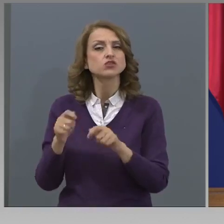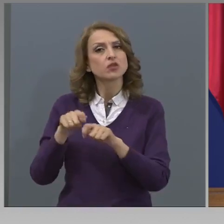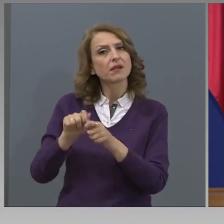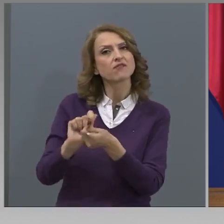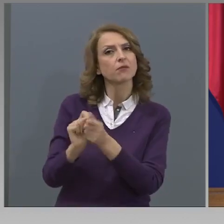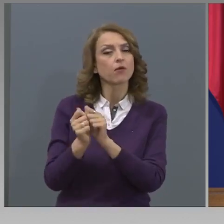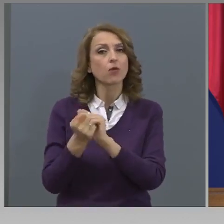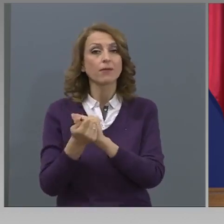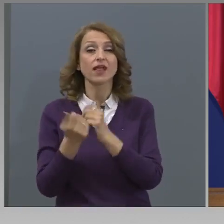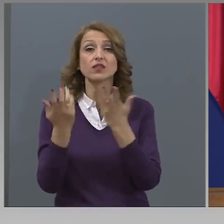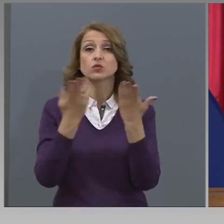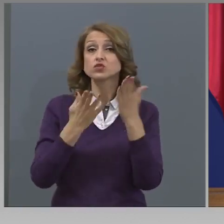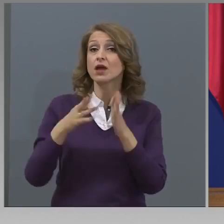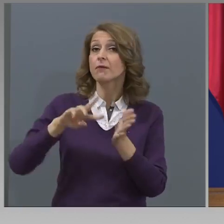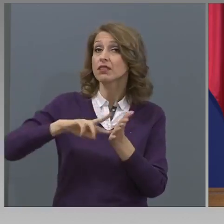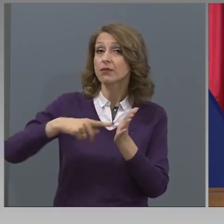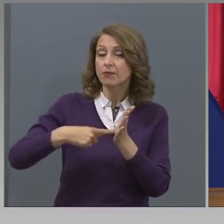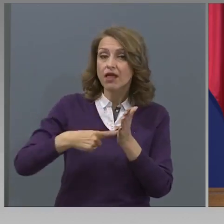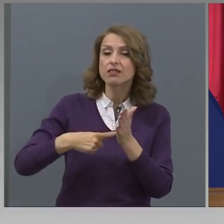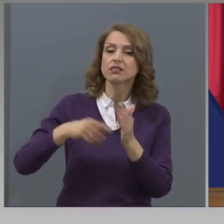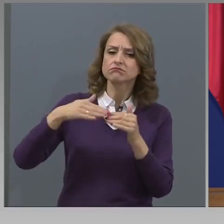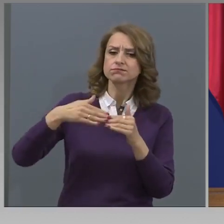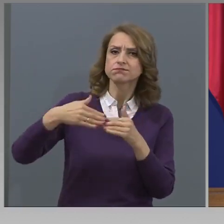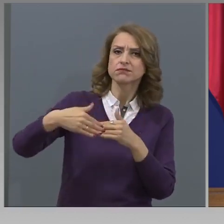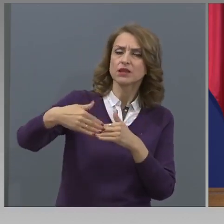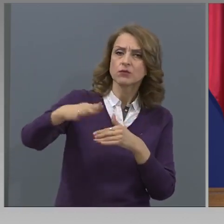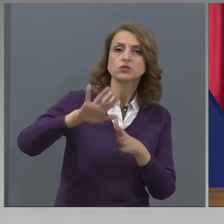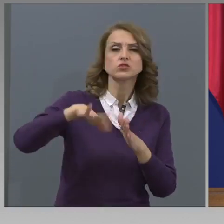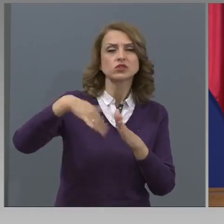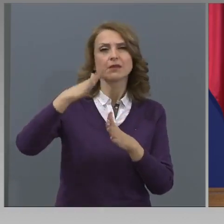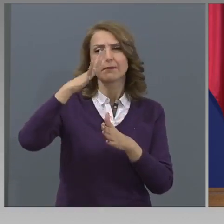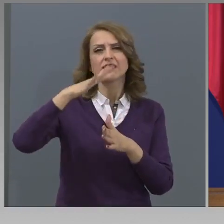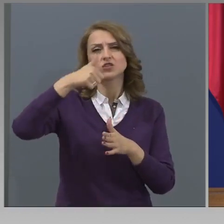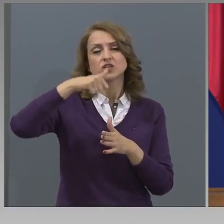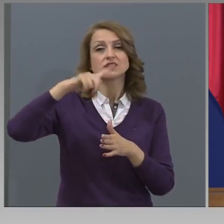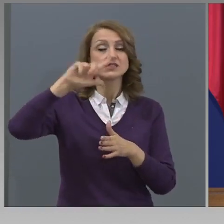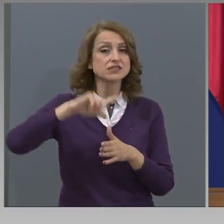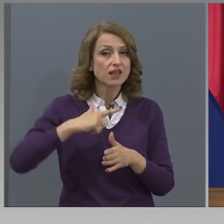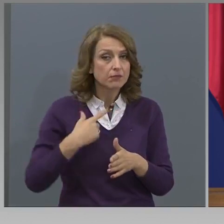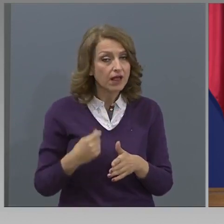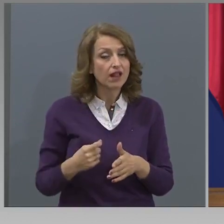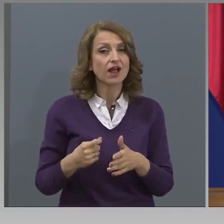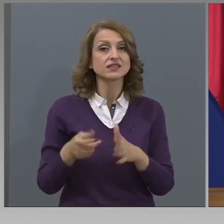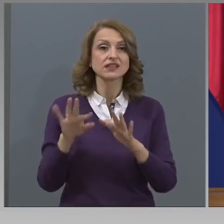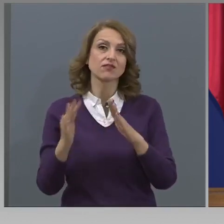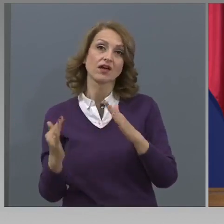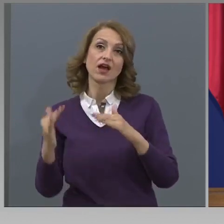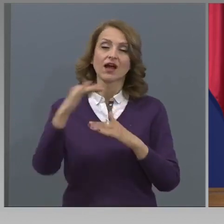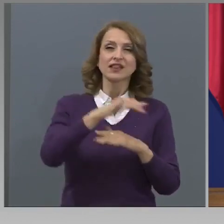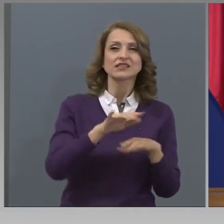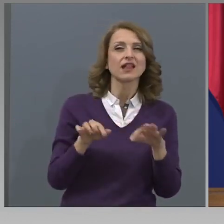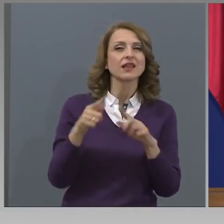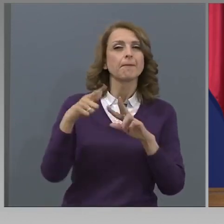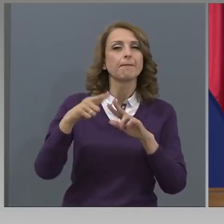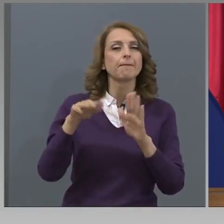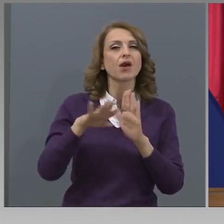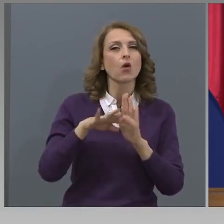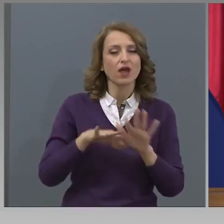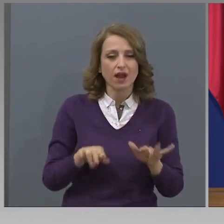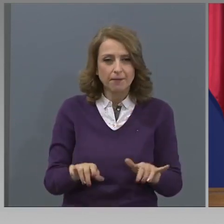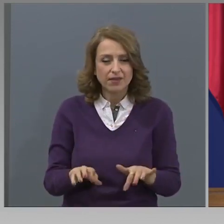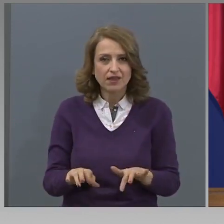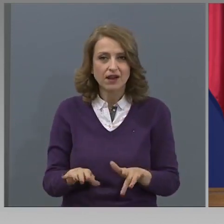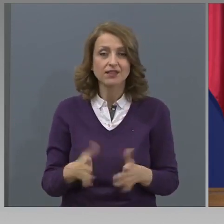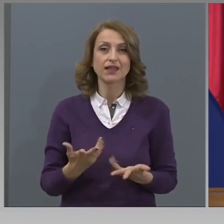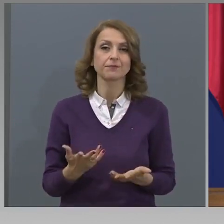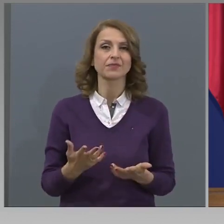наредбата за учебния план да продължи и след 5-ти, 6-ти, 7-ти клас, след това да се следе с програмирането. Имаме информационни технологии, но то не